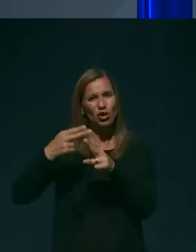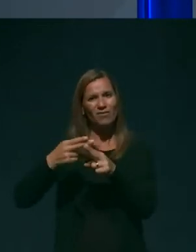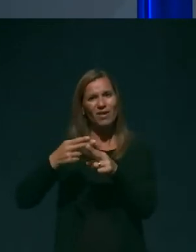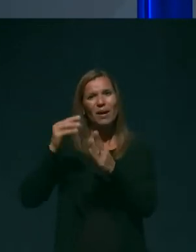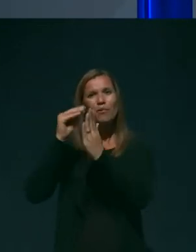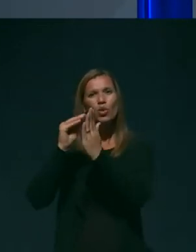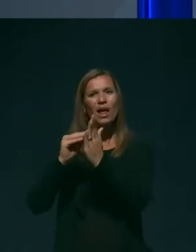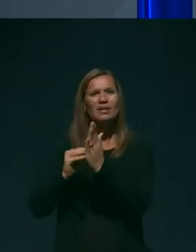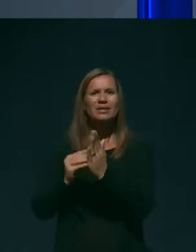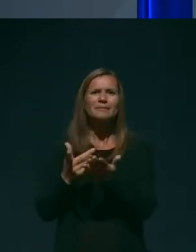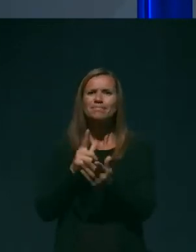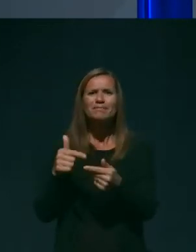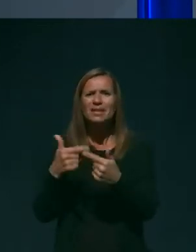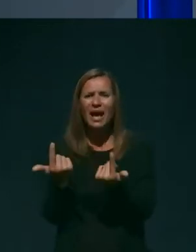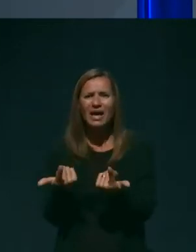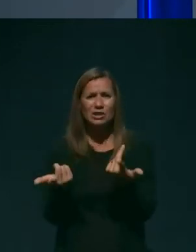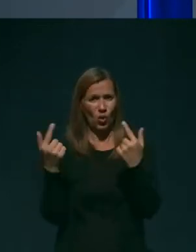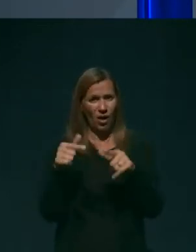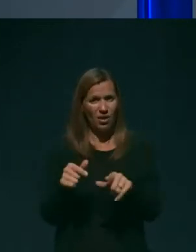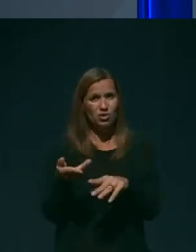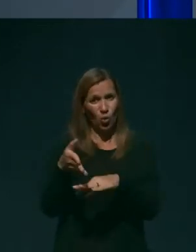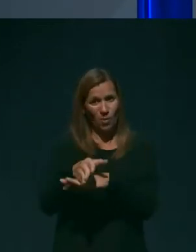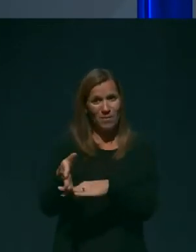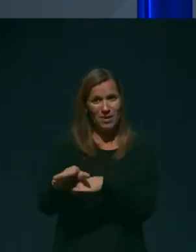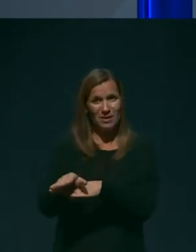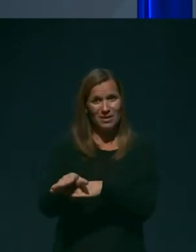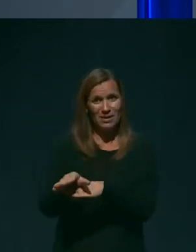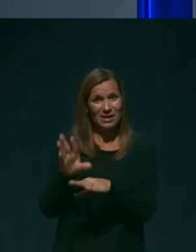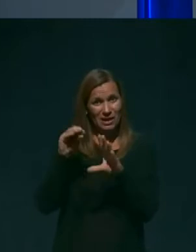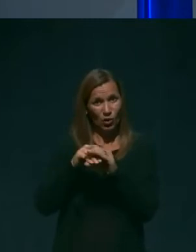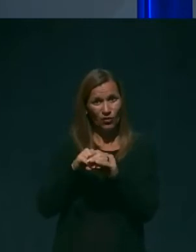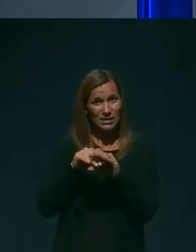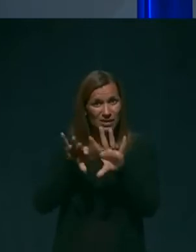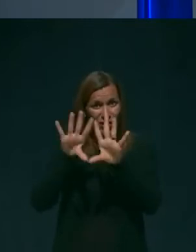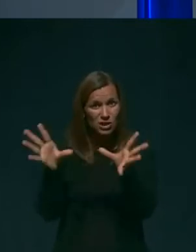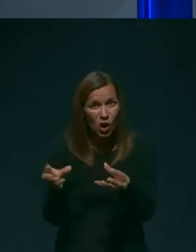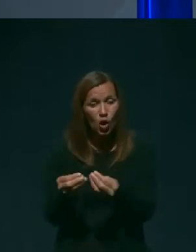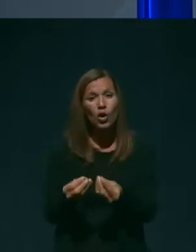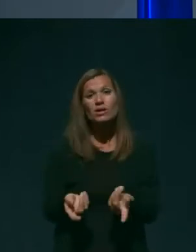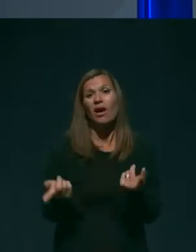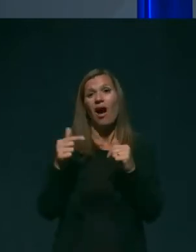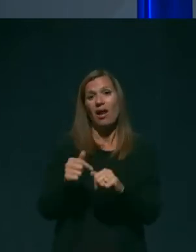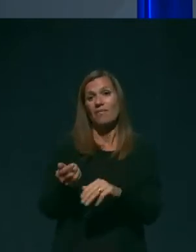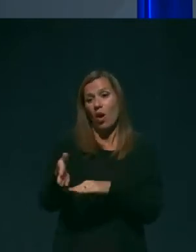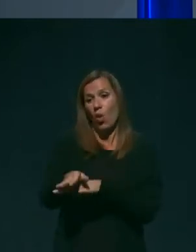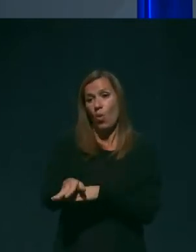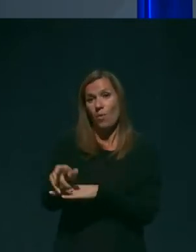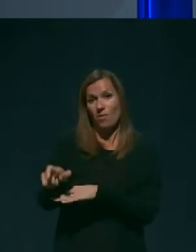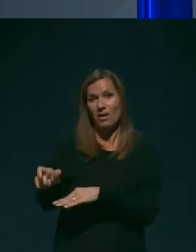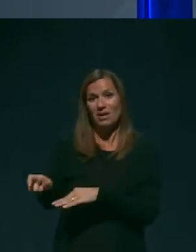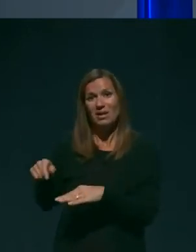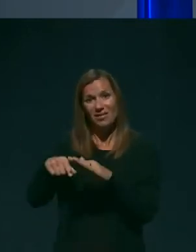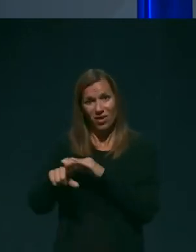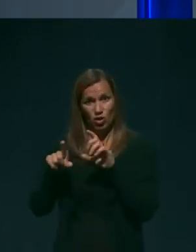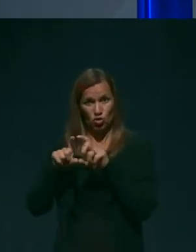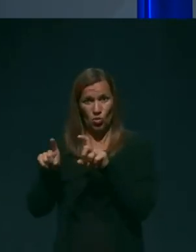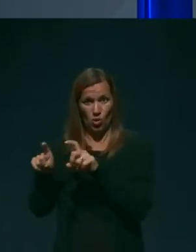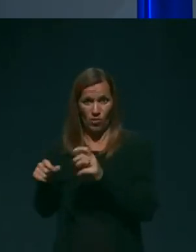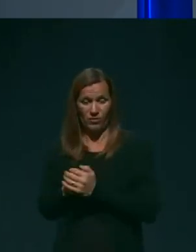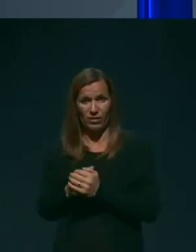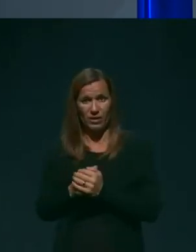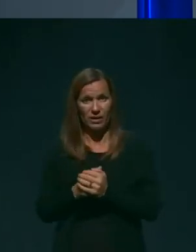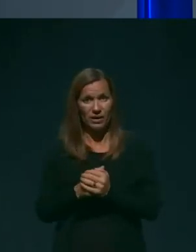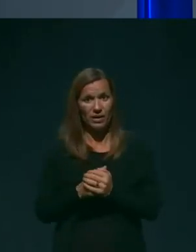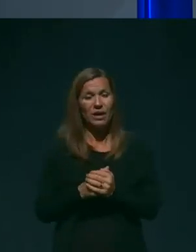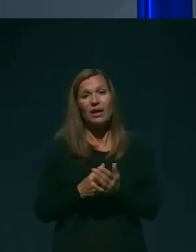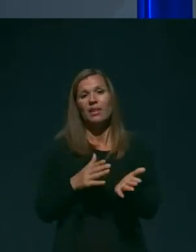jasno ali se nanašajo na umrle stanovalce v celoti ali na umrle v domovih. Konkretno le za